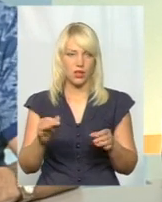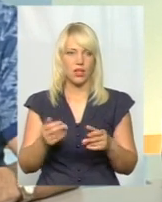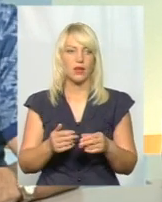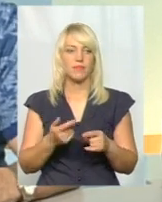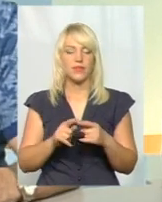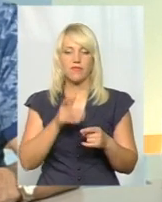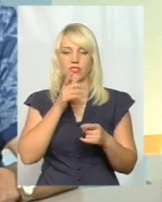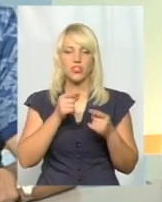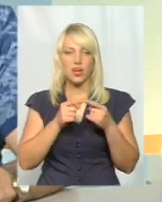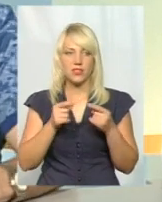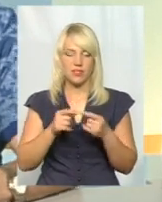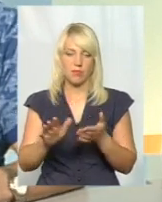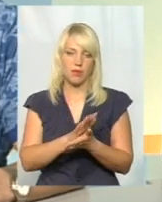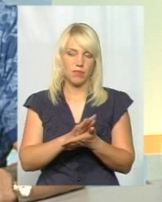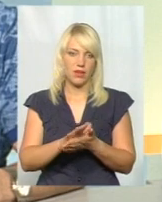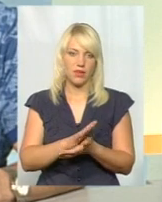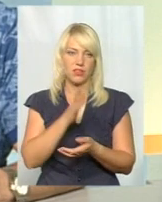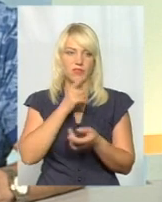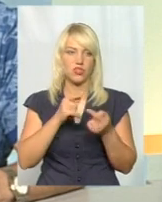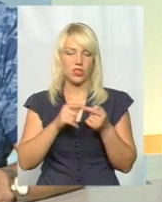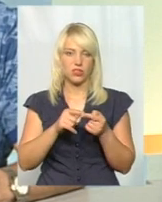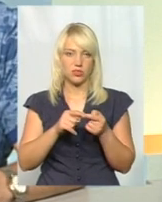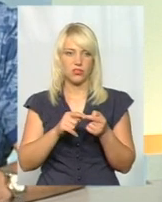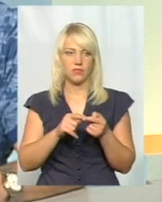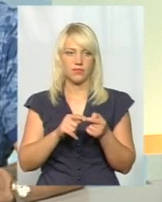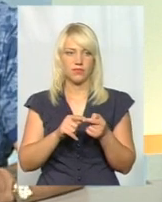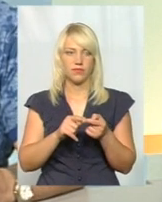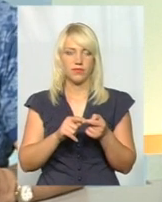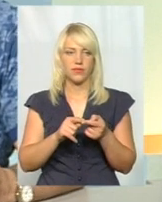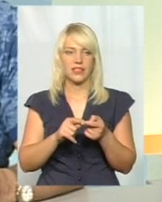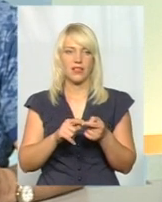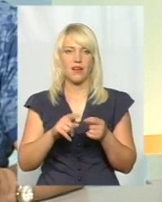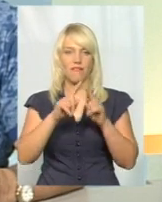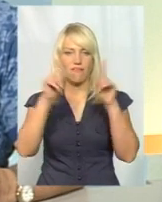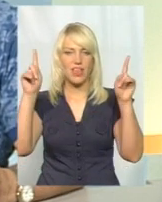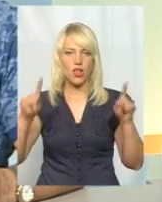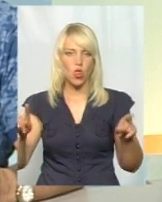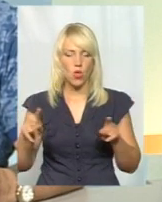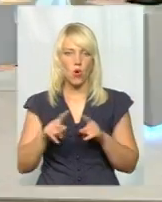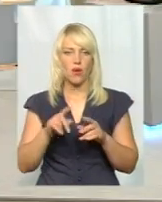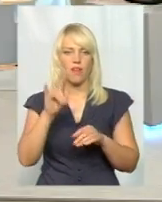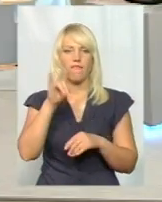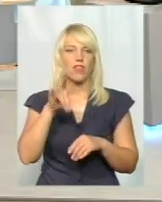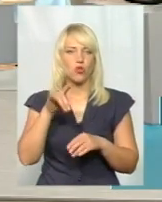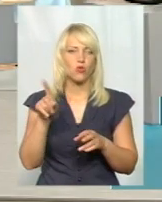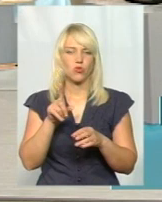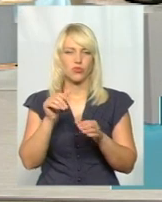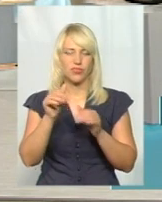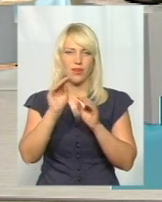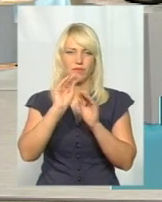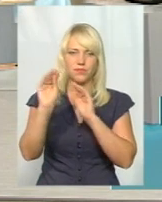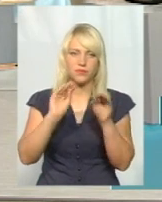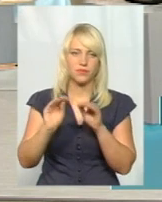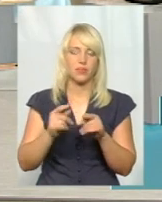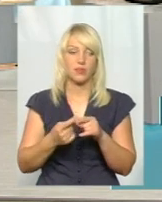вчасно прибирати, це вчасно заділати вікно, якщо воно розбите, десь